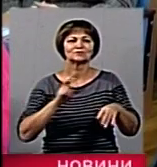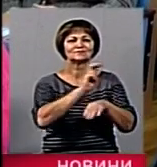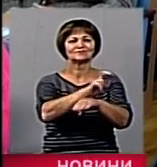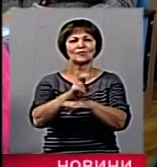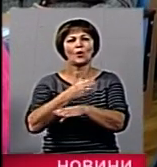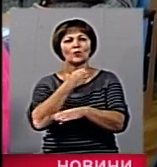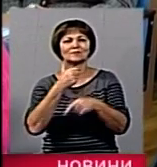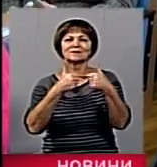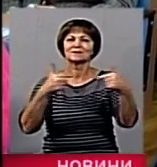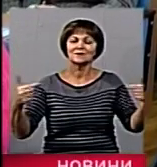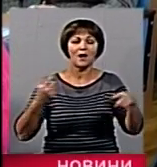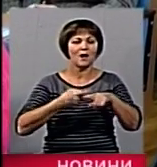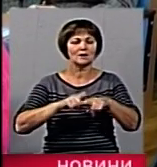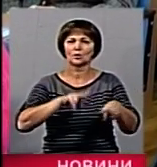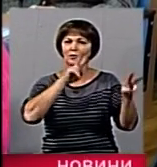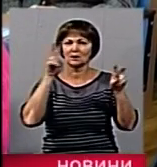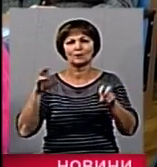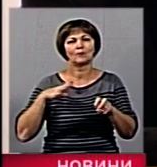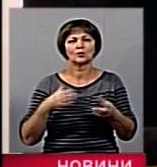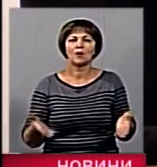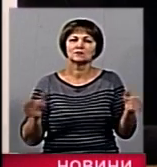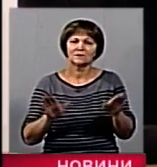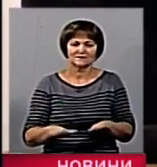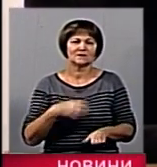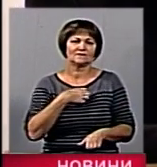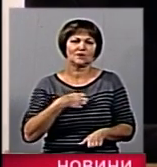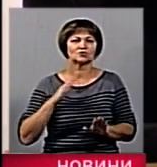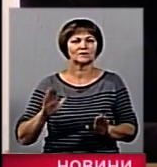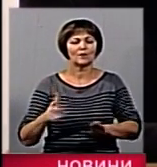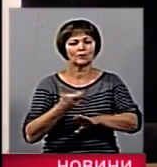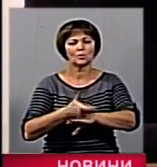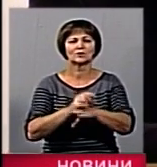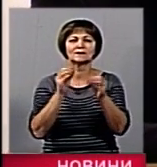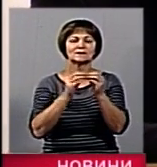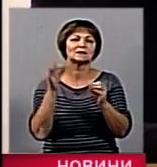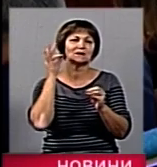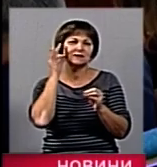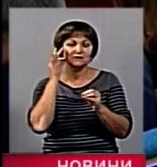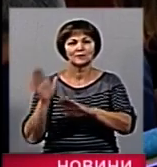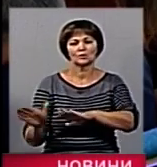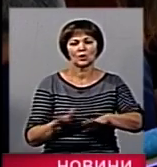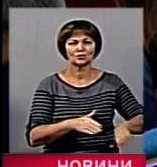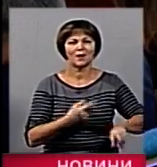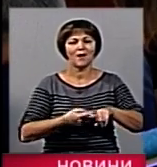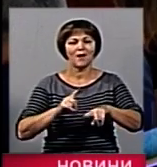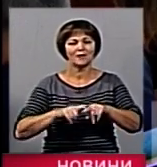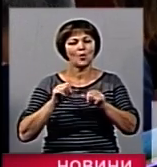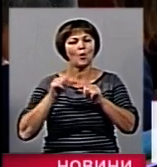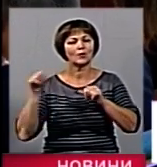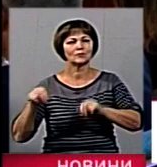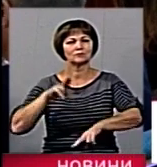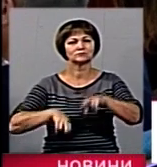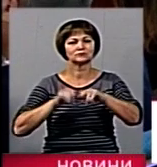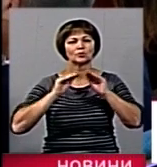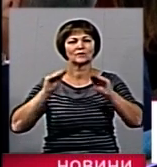тема для нашої області та й держави була і залишається. Більше 10 років пішло на те, аби до окремих споруд добудували